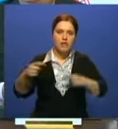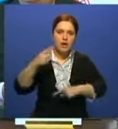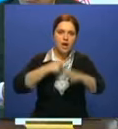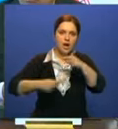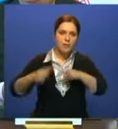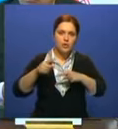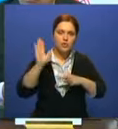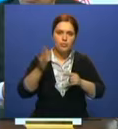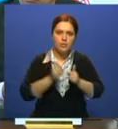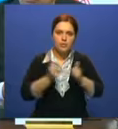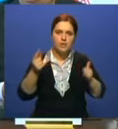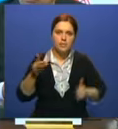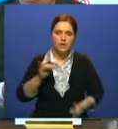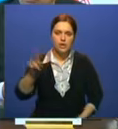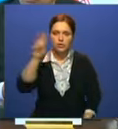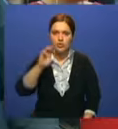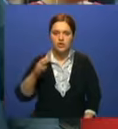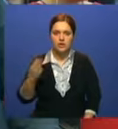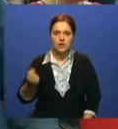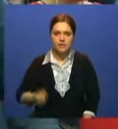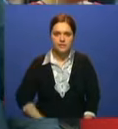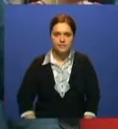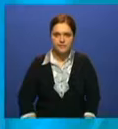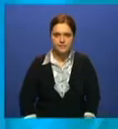странами превысит 1 миллиард долларов США.